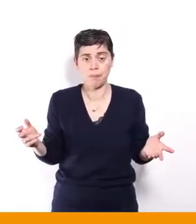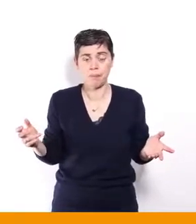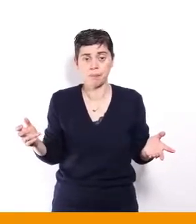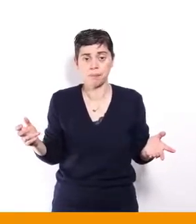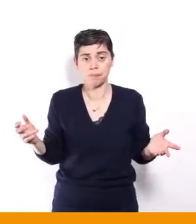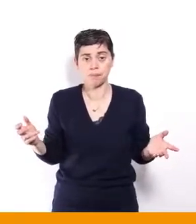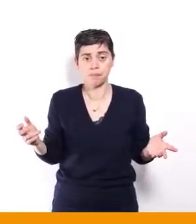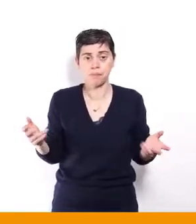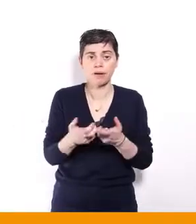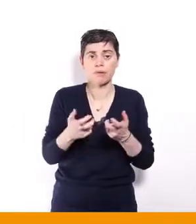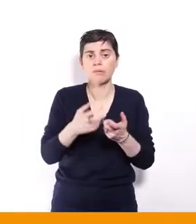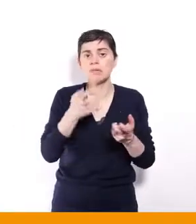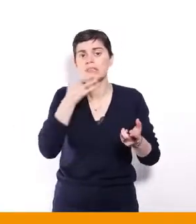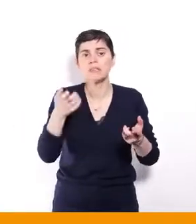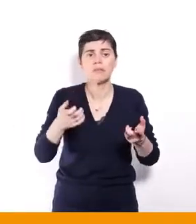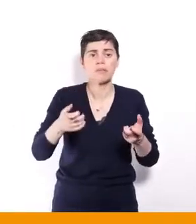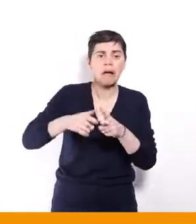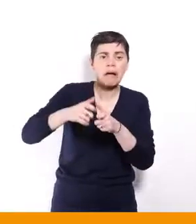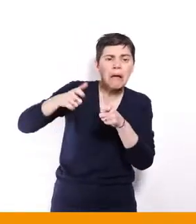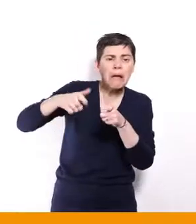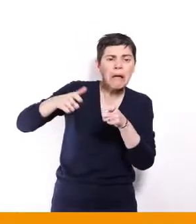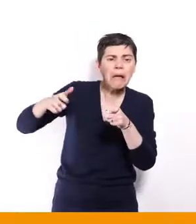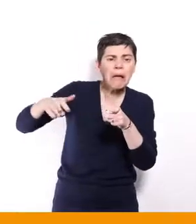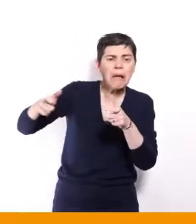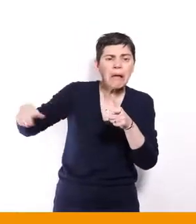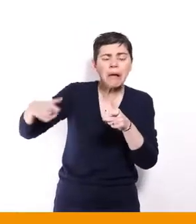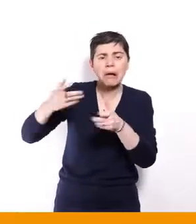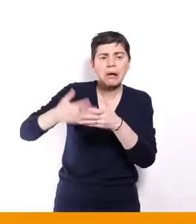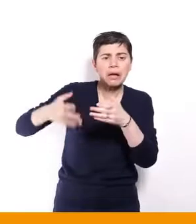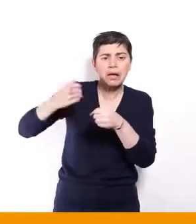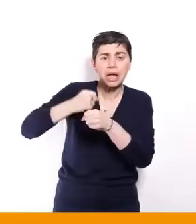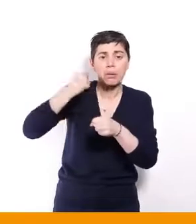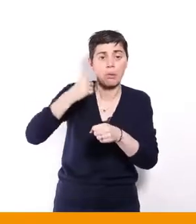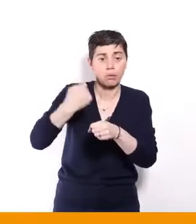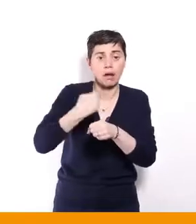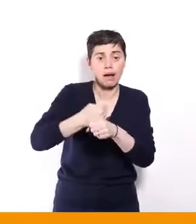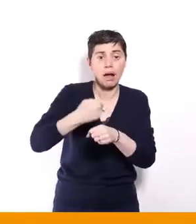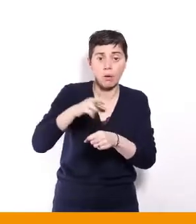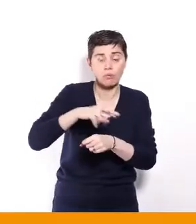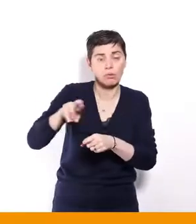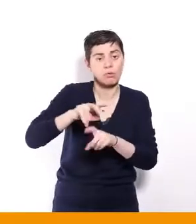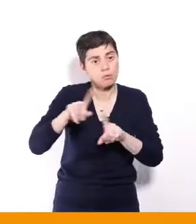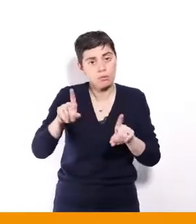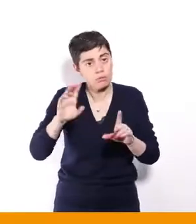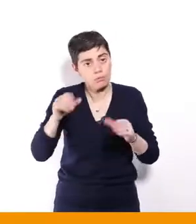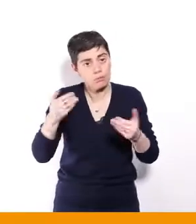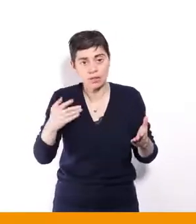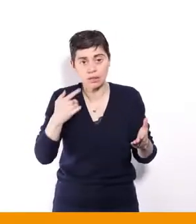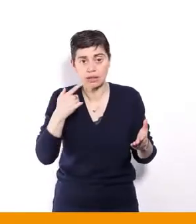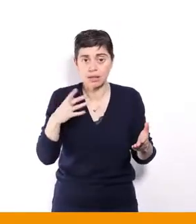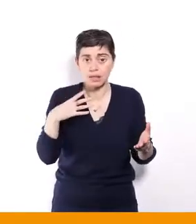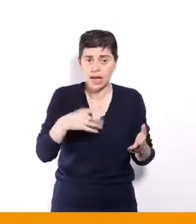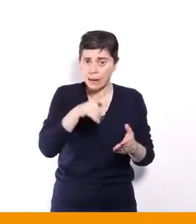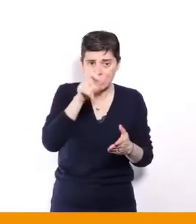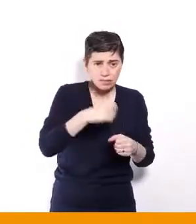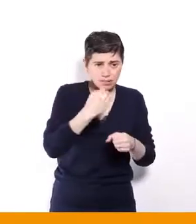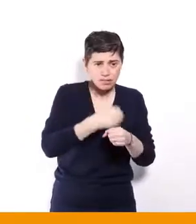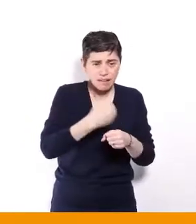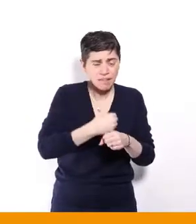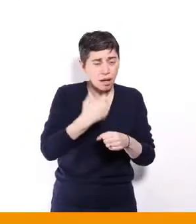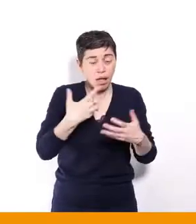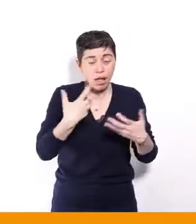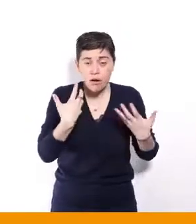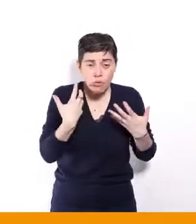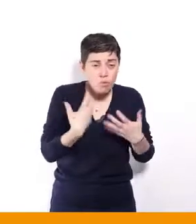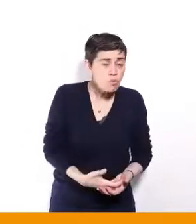réindustrialiser et on va faire revenir le travail. Je pense que, déjà, aujourd'hui, il y a des gens qui ont du travail par-dessus la tête. Et c